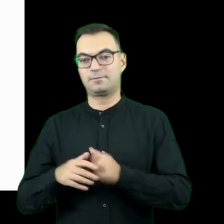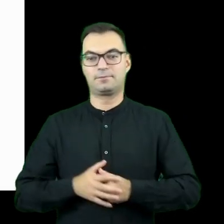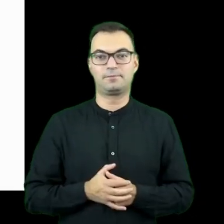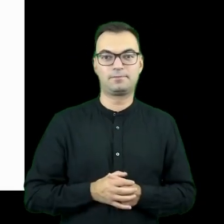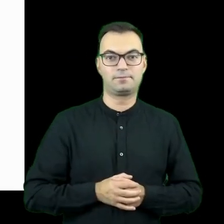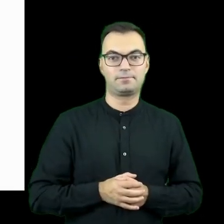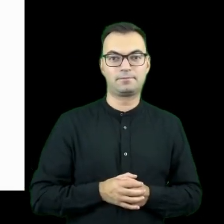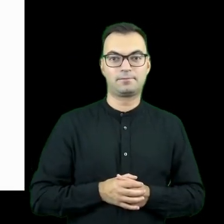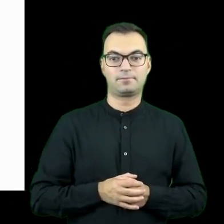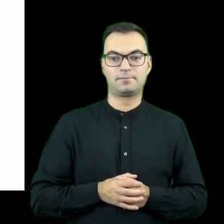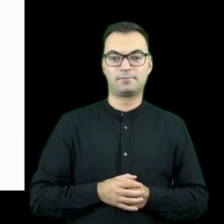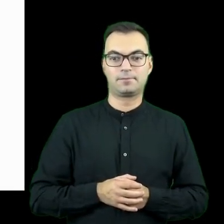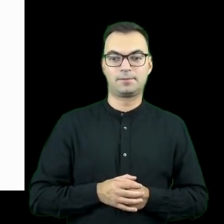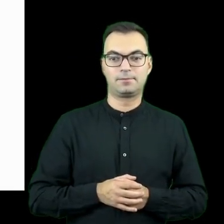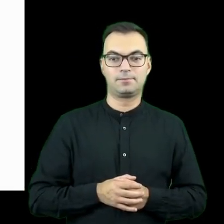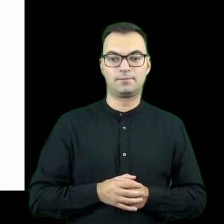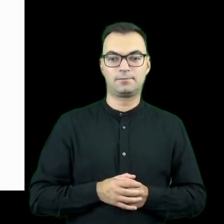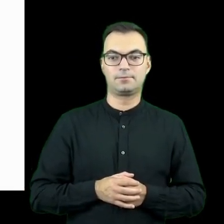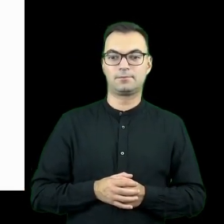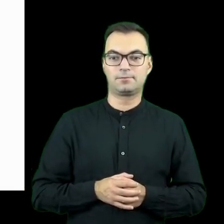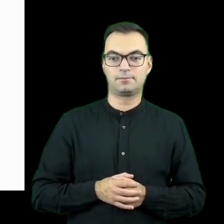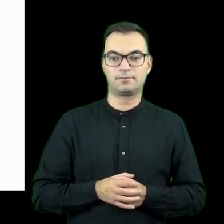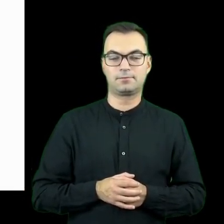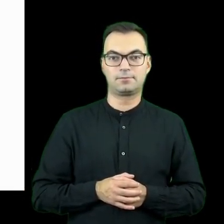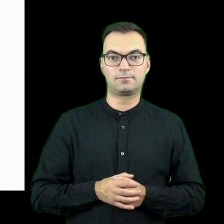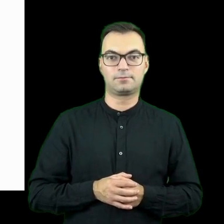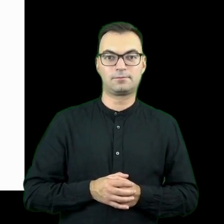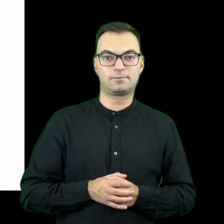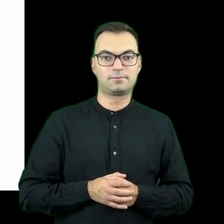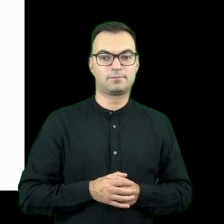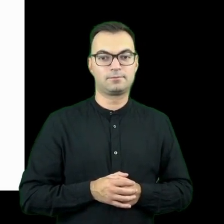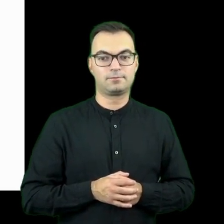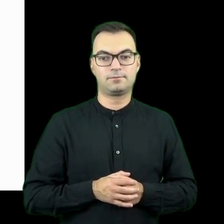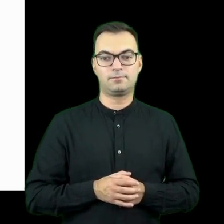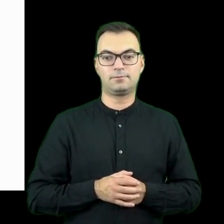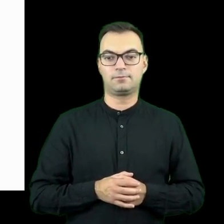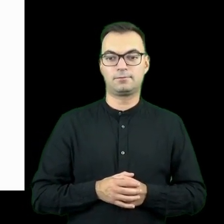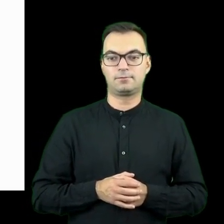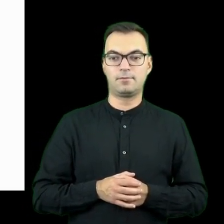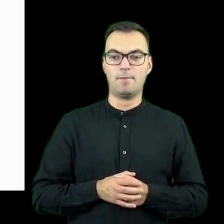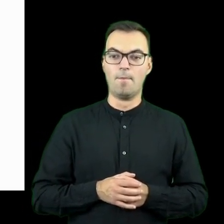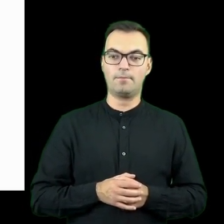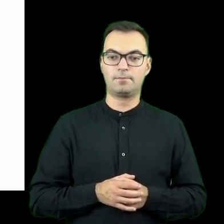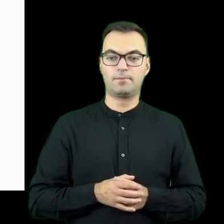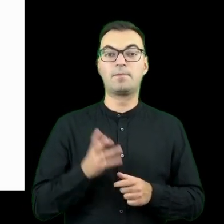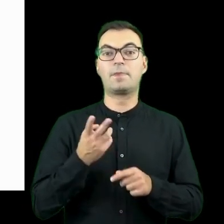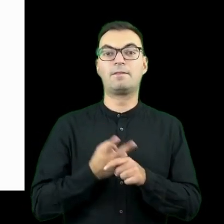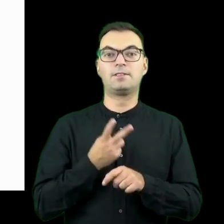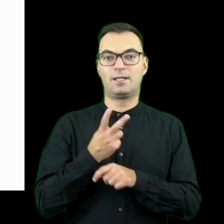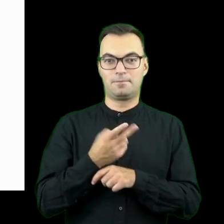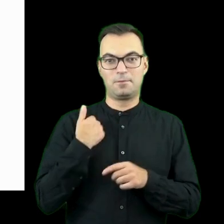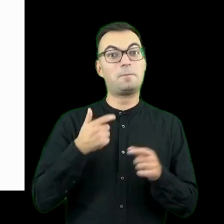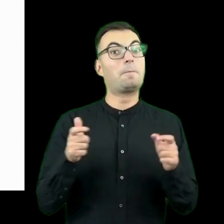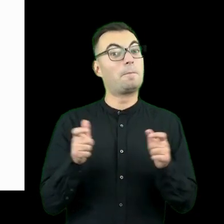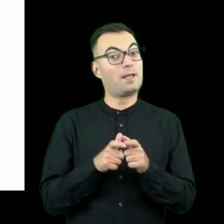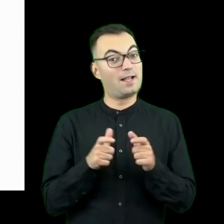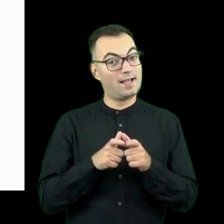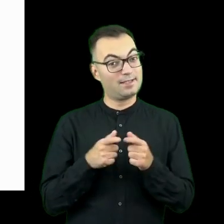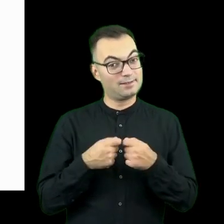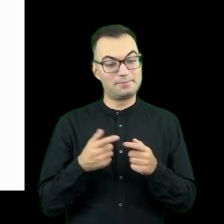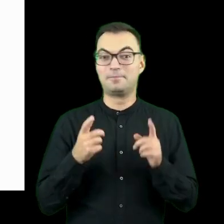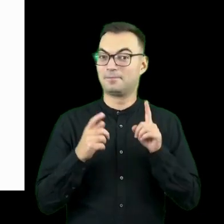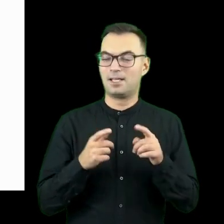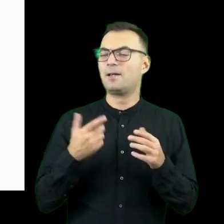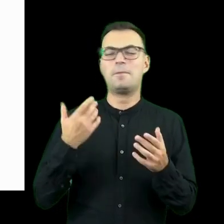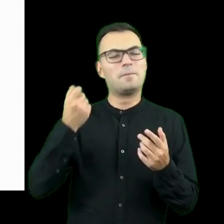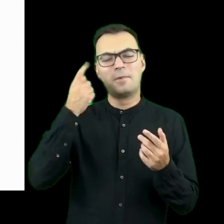mieszkańcami, którzy przybyli z Syrii. na kolację był biletowany, co też ma założenie, jakby